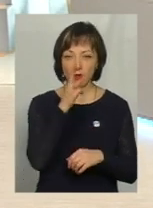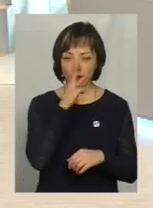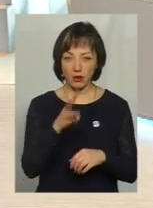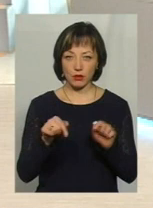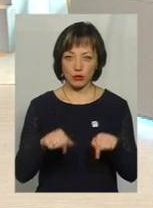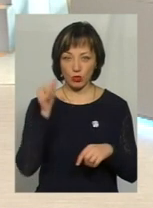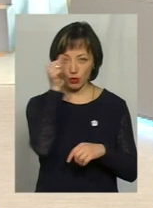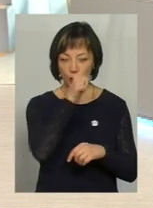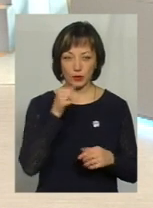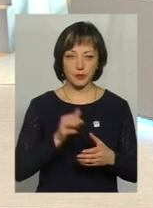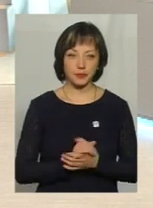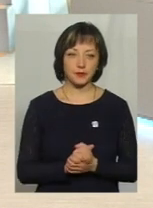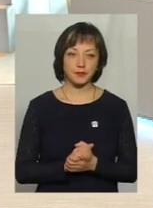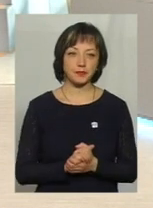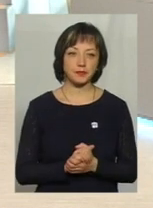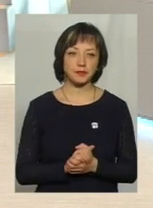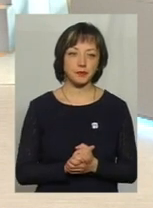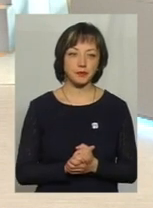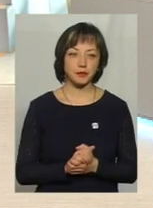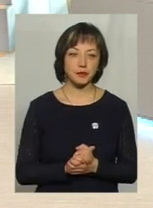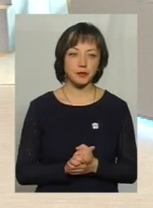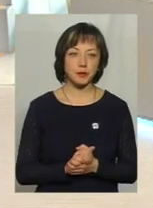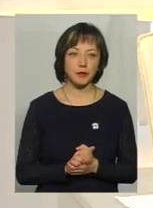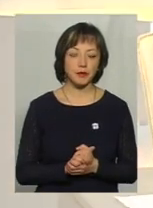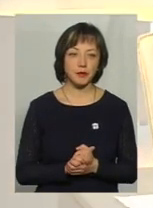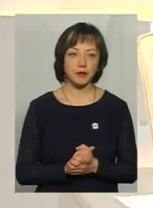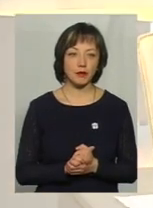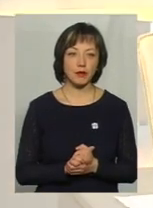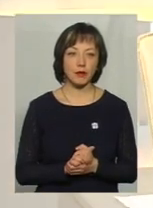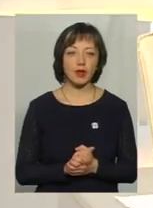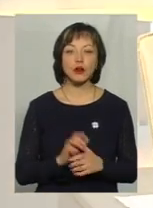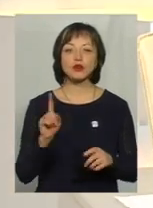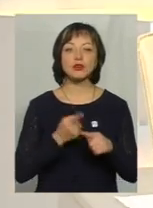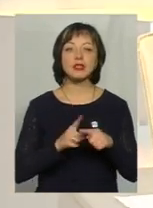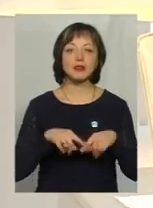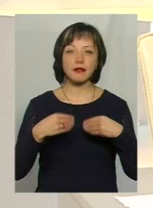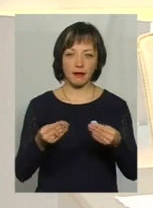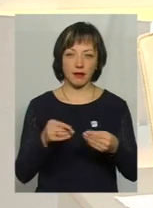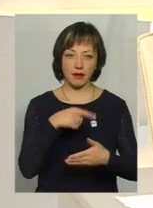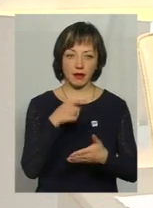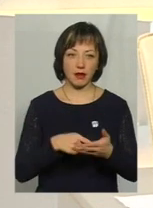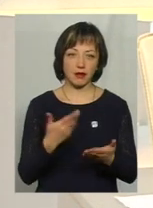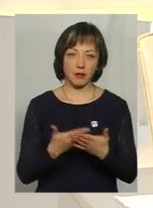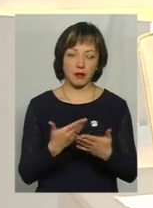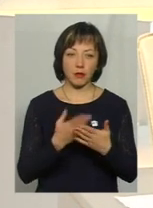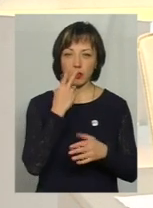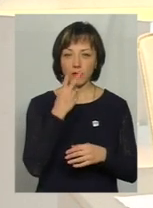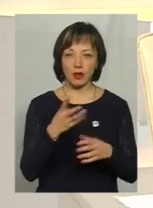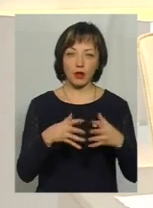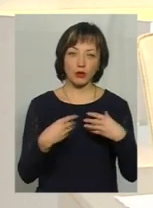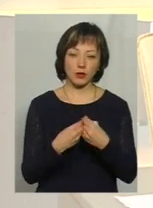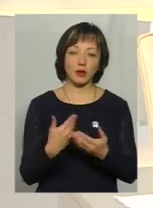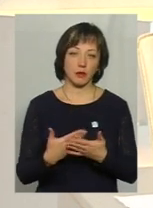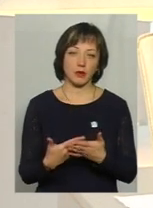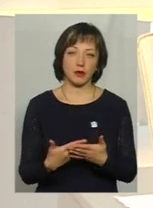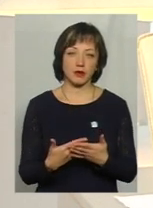року. Це перший півріччя. За перший півріччя, тобто так. Пані Вигінні, що це дає? Ну, якщо подивитися на родину, ну, до